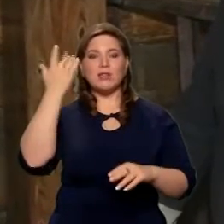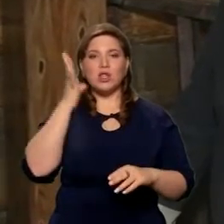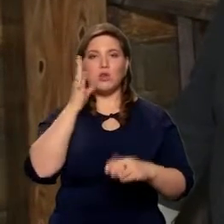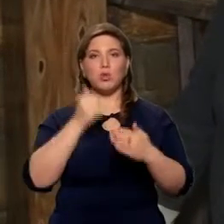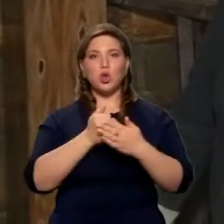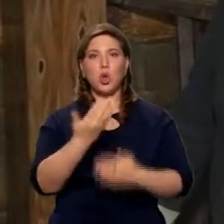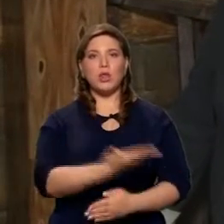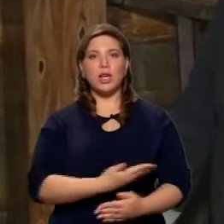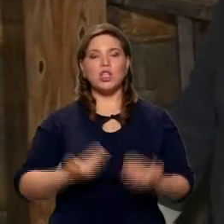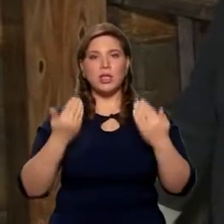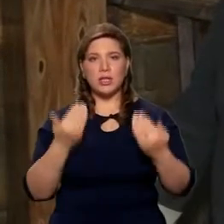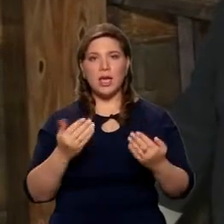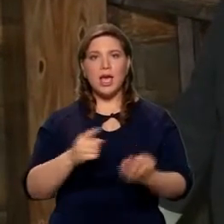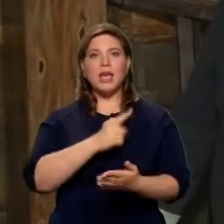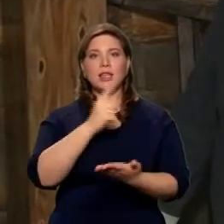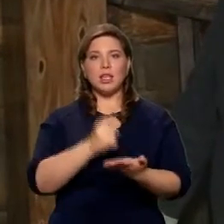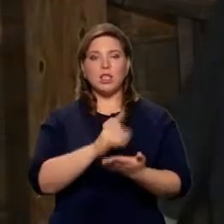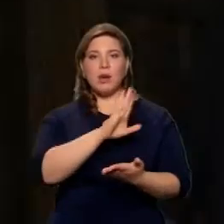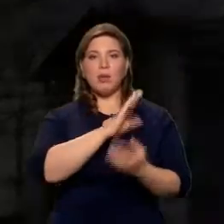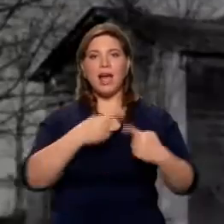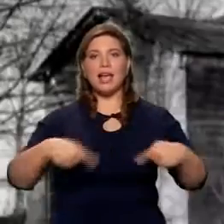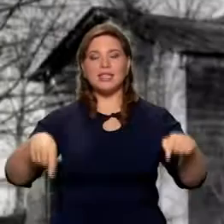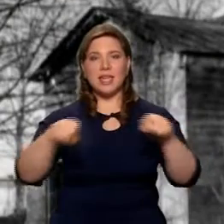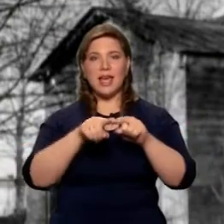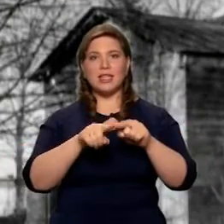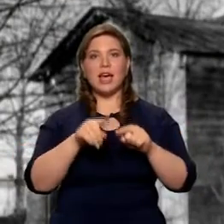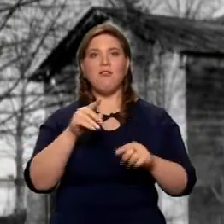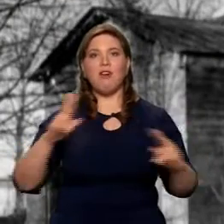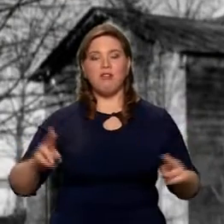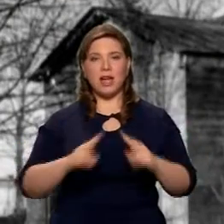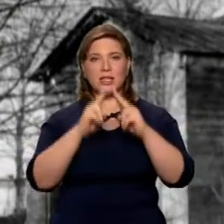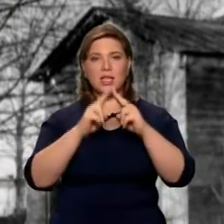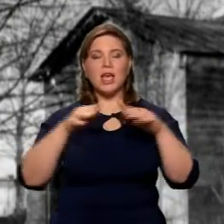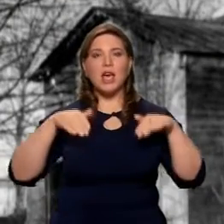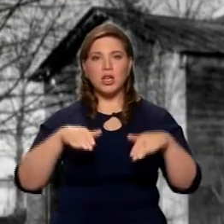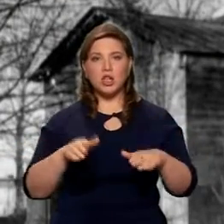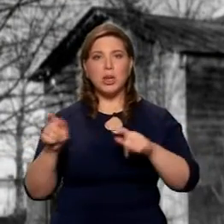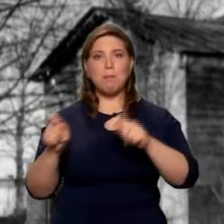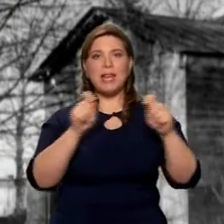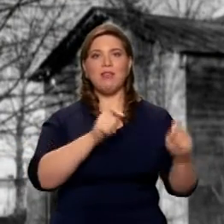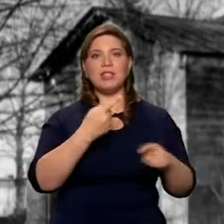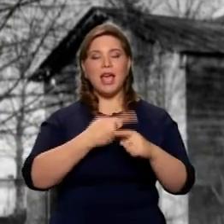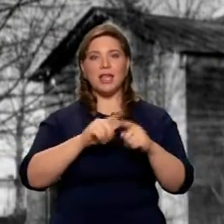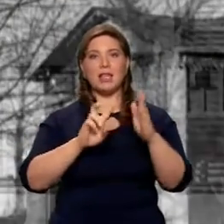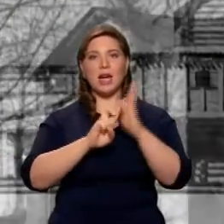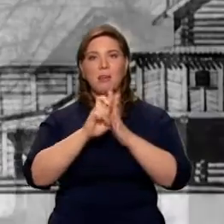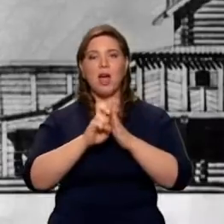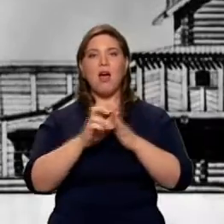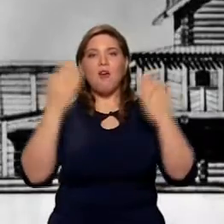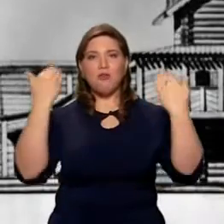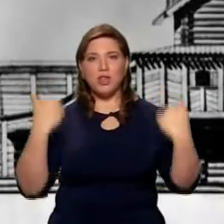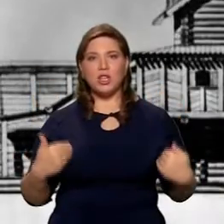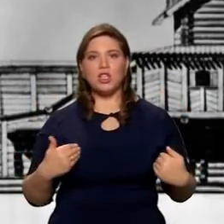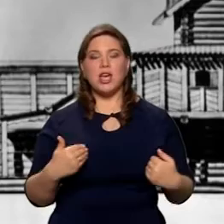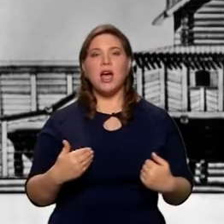дней. Она должна была состояться во Франции. Решили перевозить именно этот храм. Он внешне и декоративно красив, и в то же